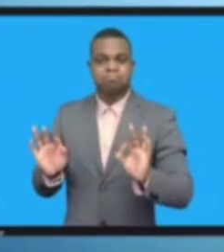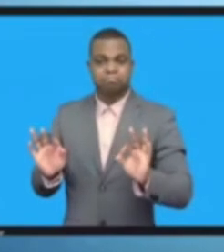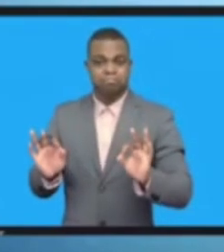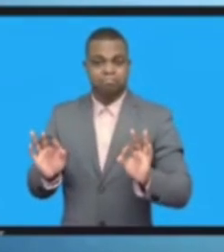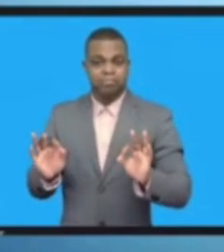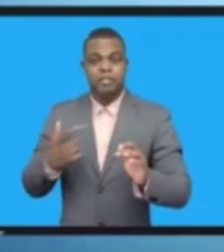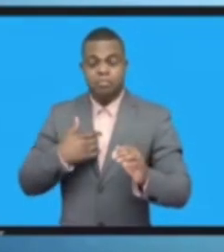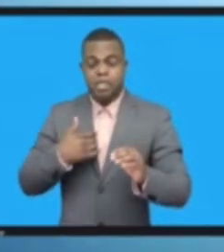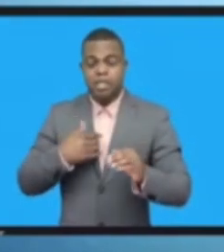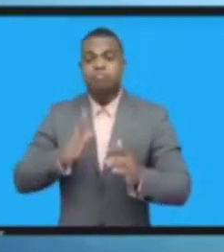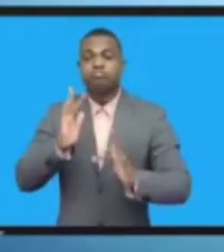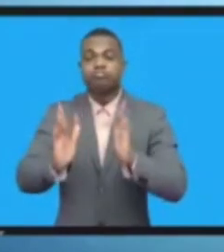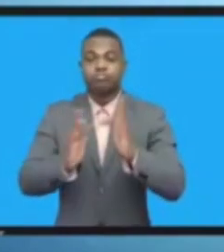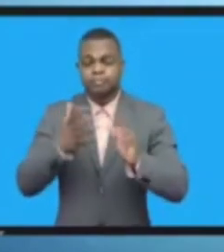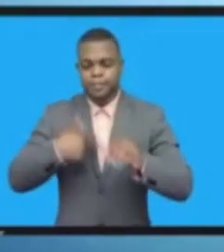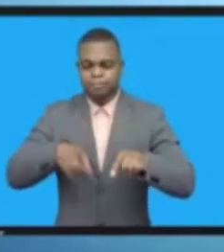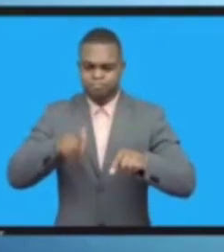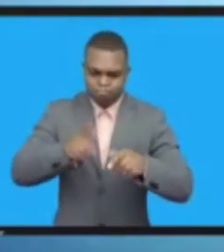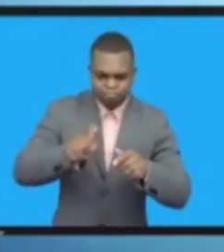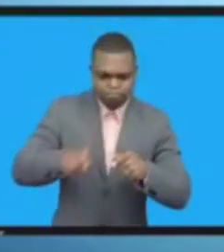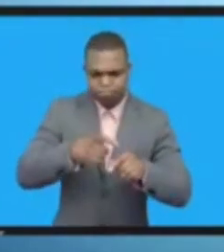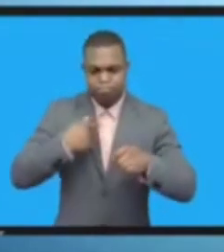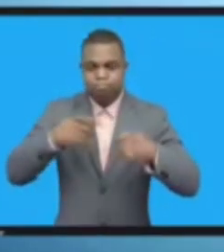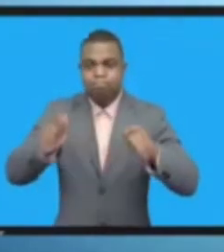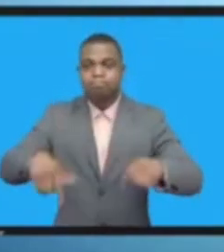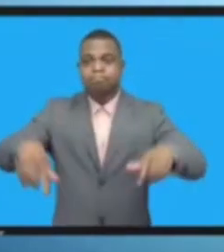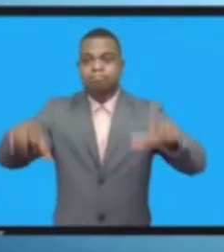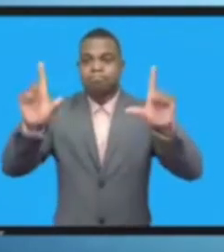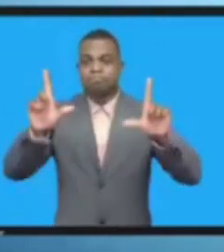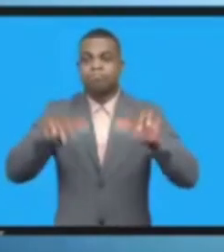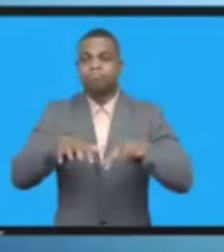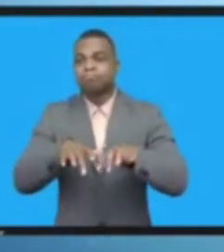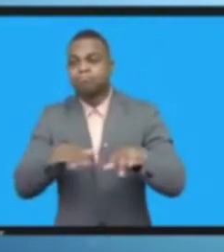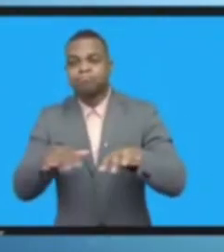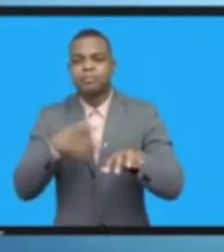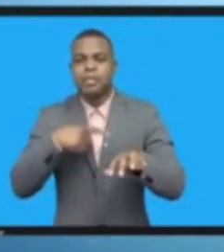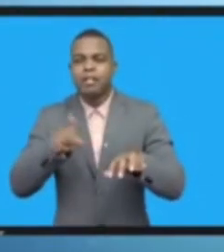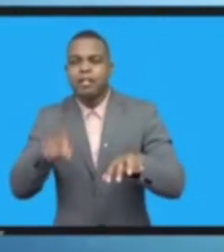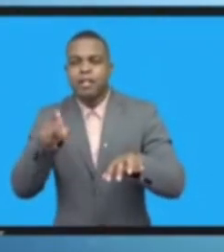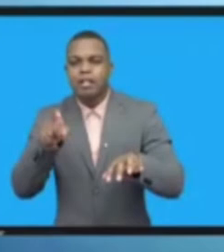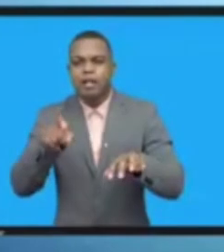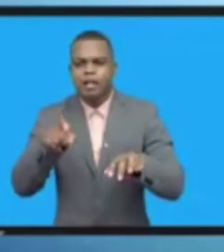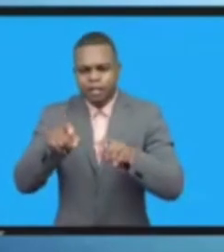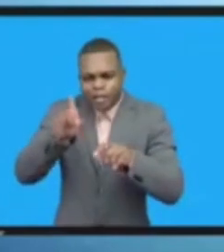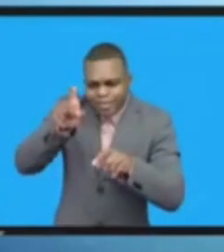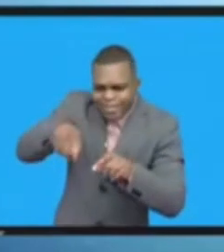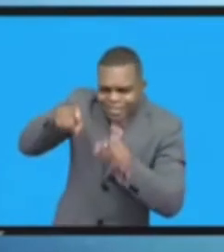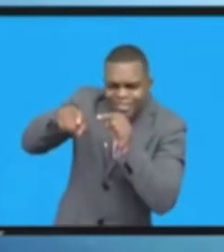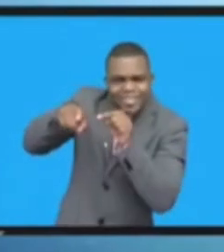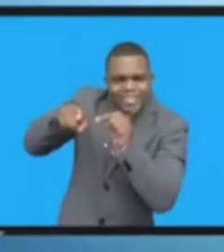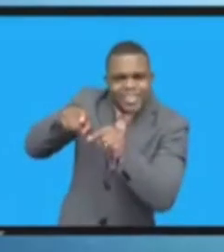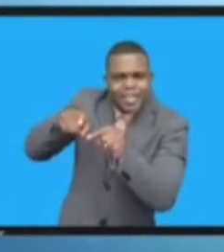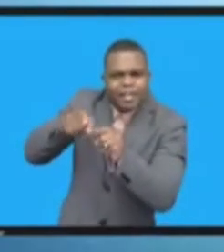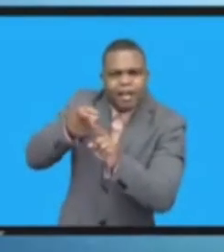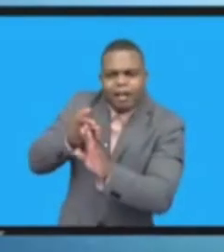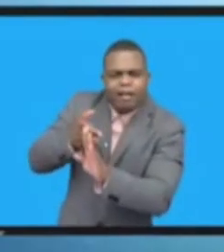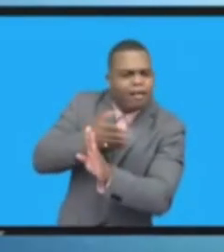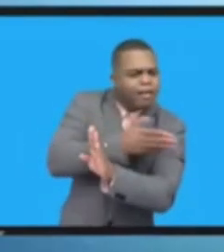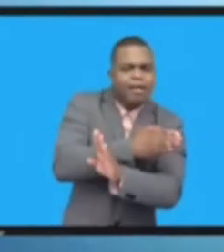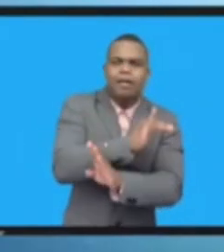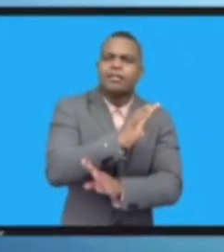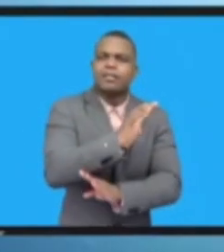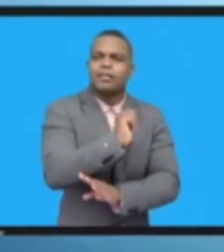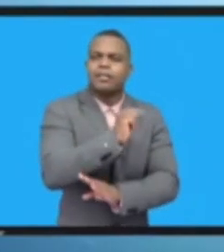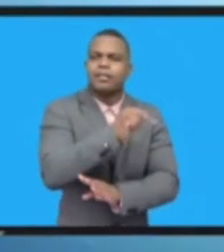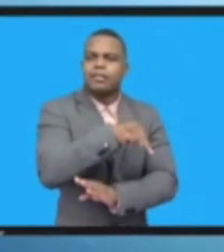تقوم به مؤسساتنا وشركاؤنا الفنيين وإن ذلك يقدم بشكل مجاني كيف